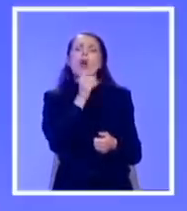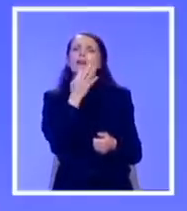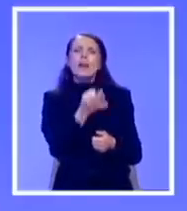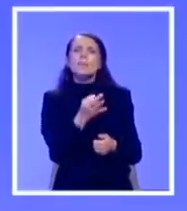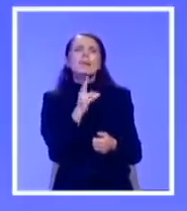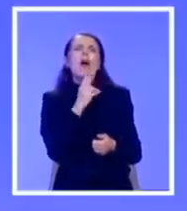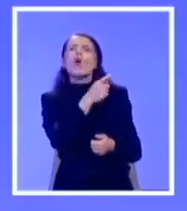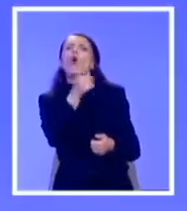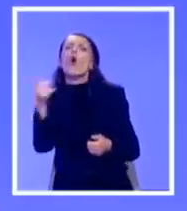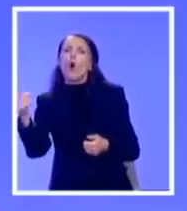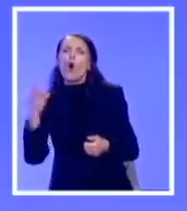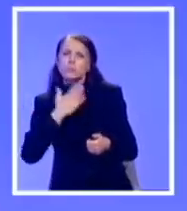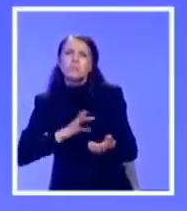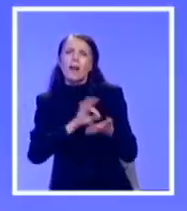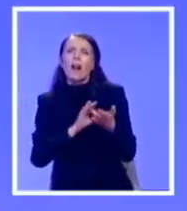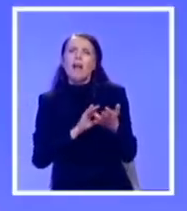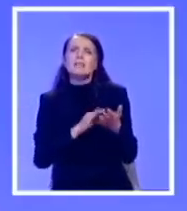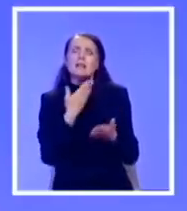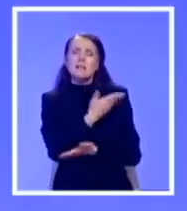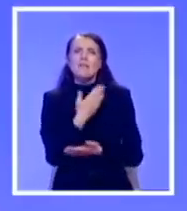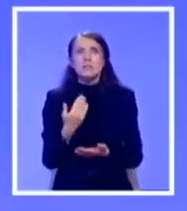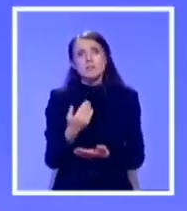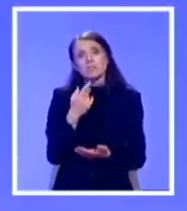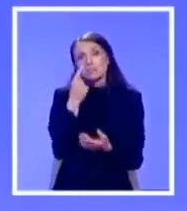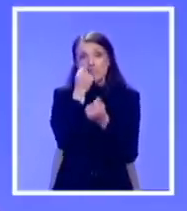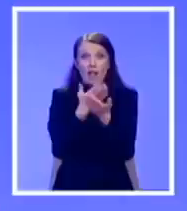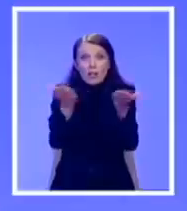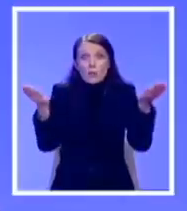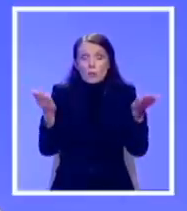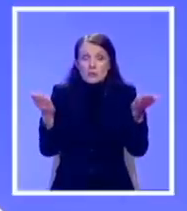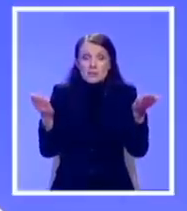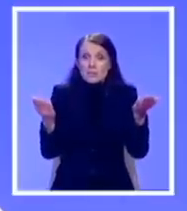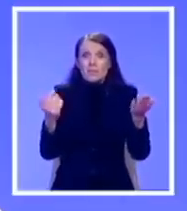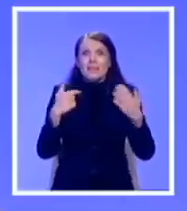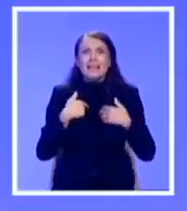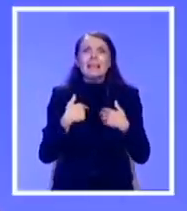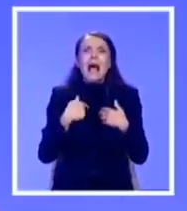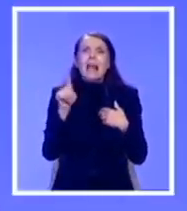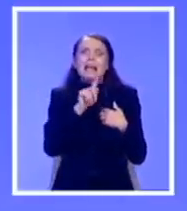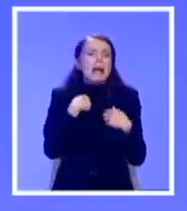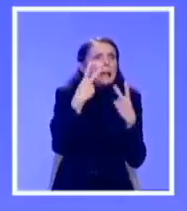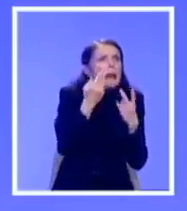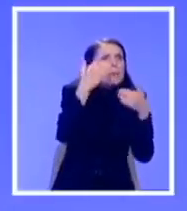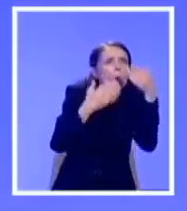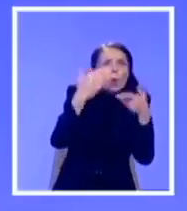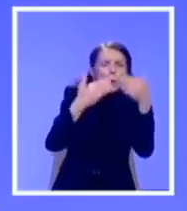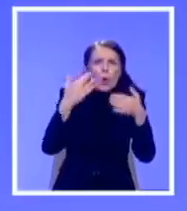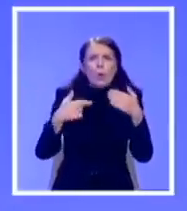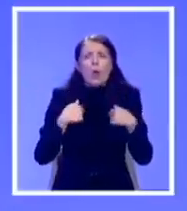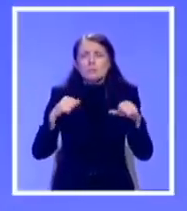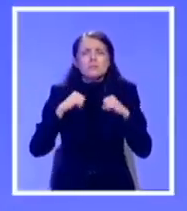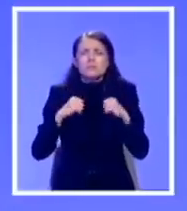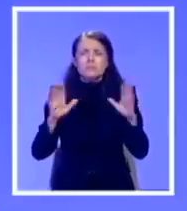Iznenadićete se tu ima... Kako vam kažem, ja se suštinski ne bavim brojkama. Niti me interesuje